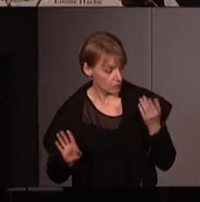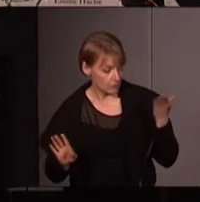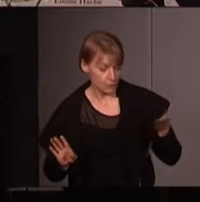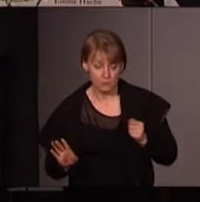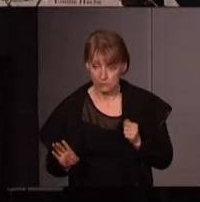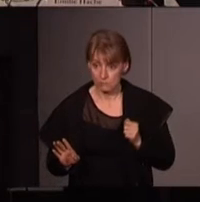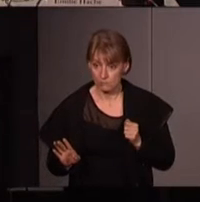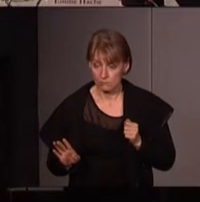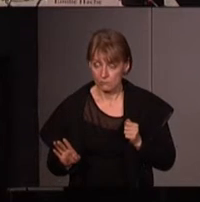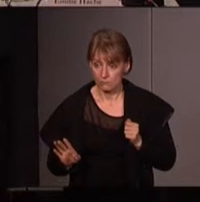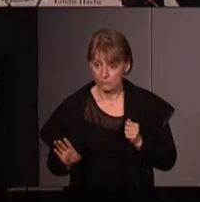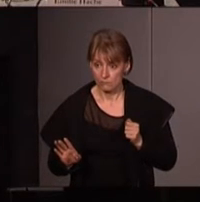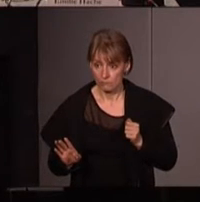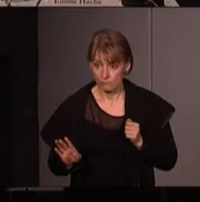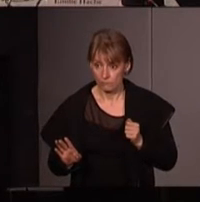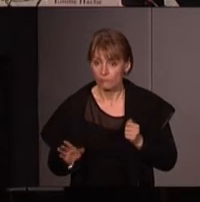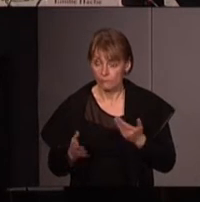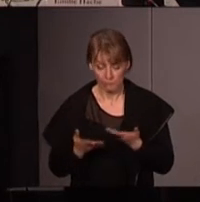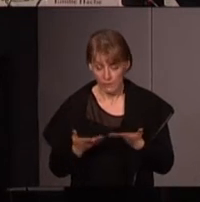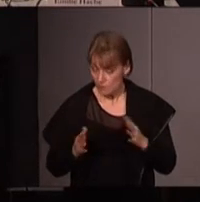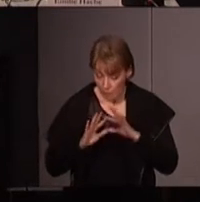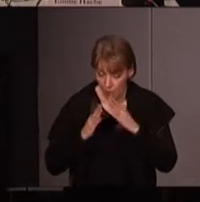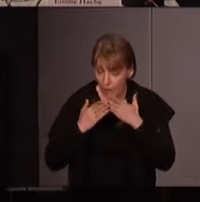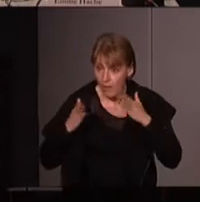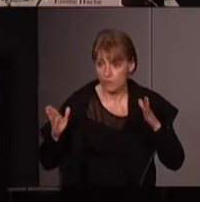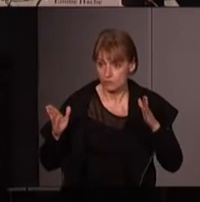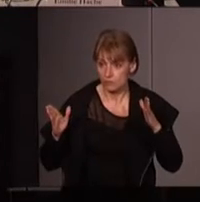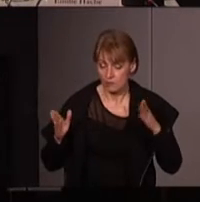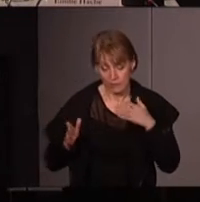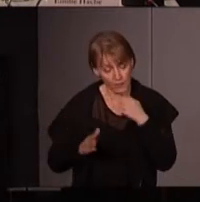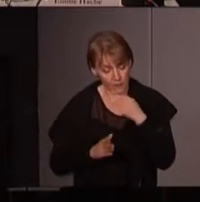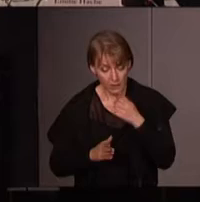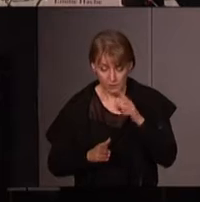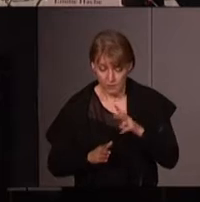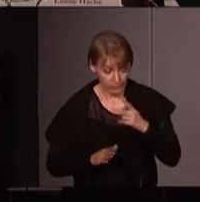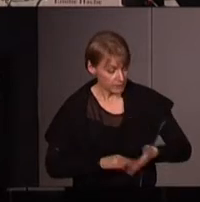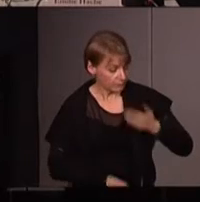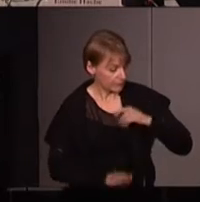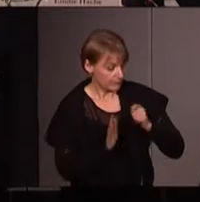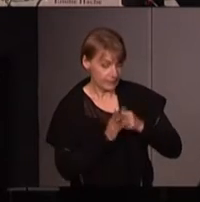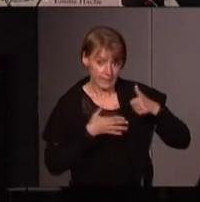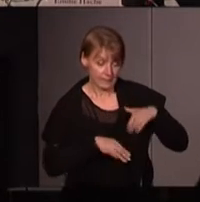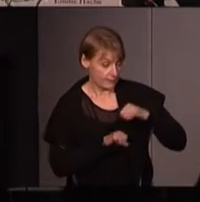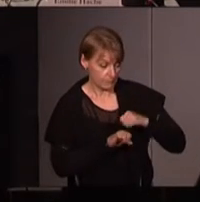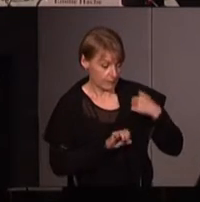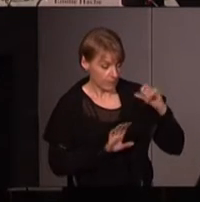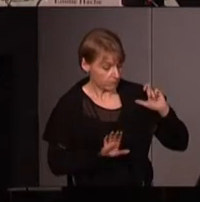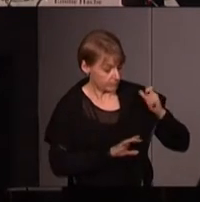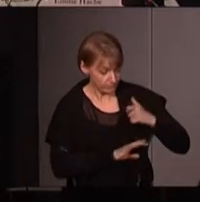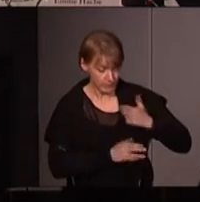c'est très très large avec l'idée de c'est depuis le 16e siècle que rien ne va plus